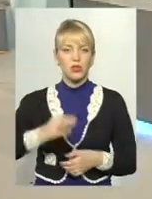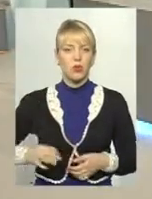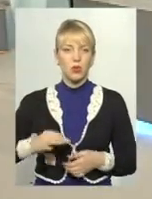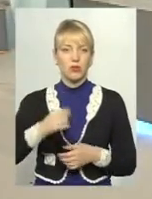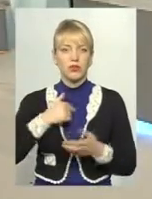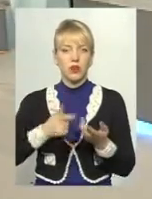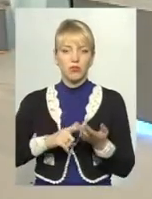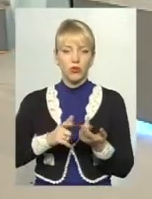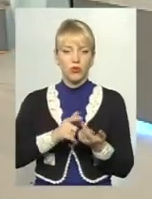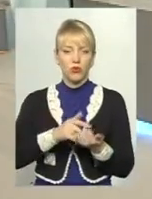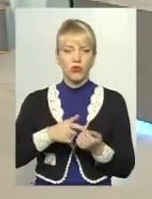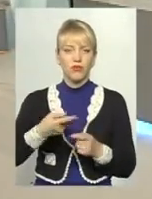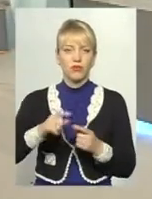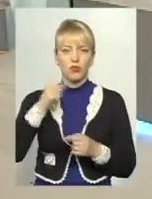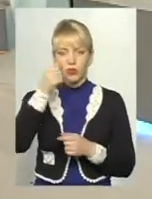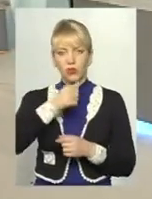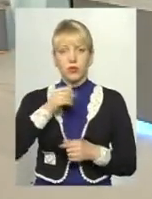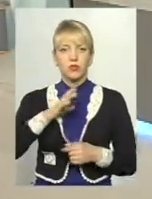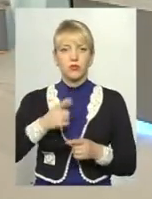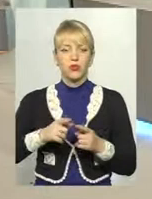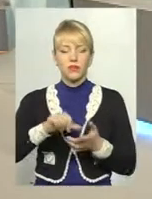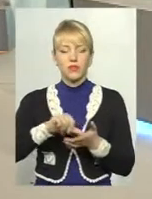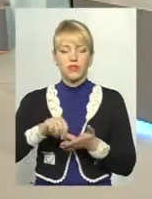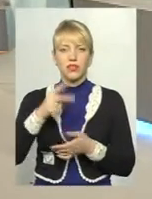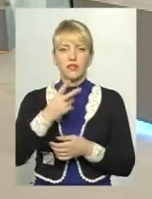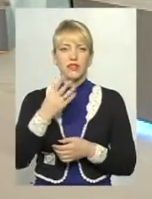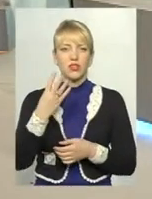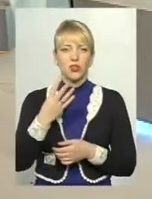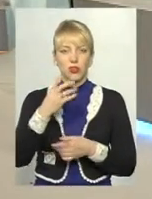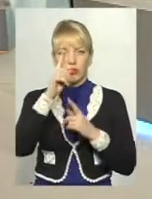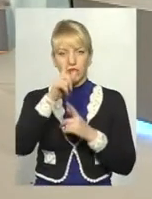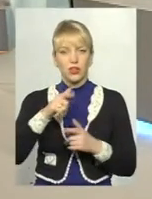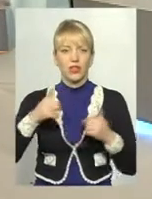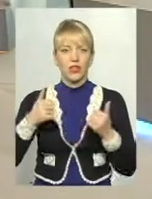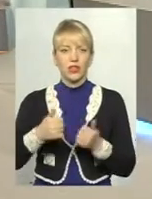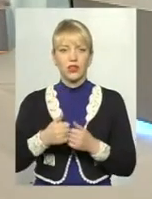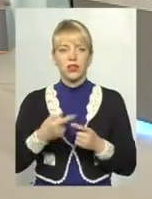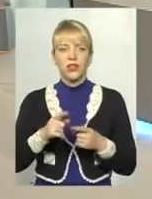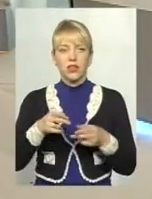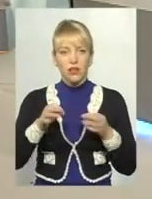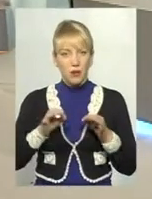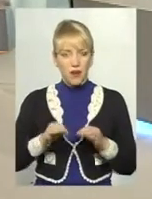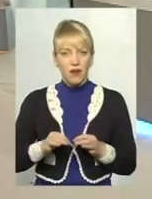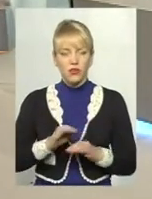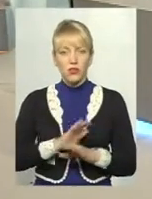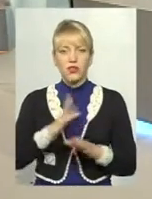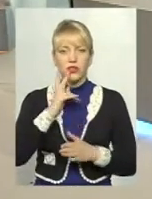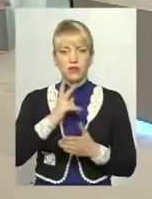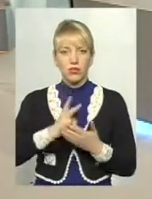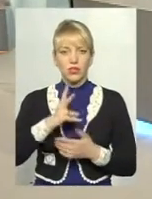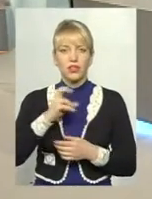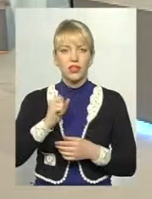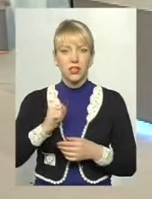порахував, в тому році це було представники 24 країн, крім України і різних регіонів. І, направду, не дивлячись на